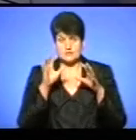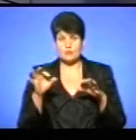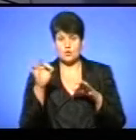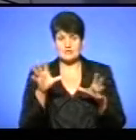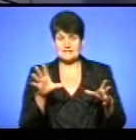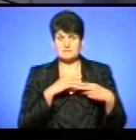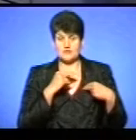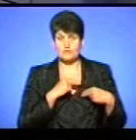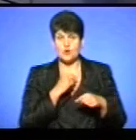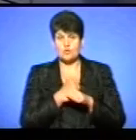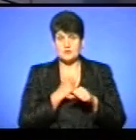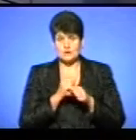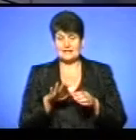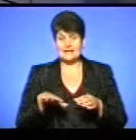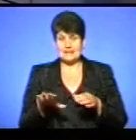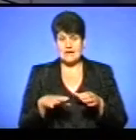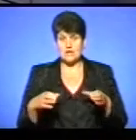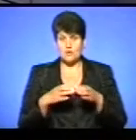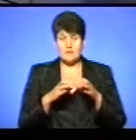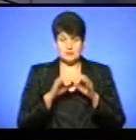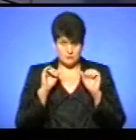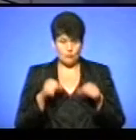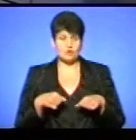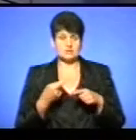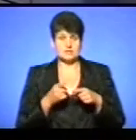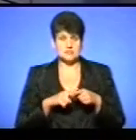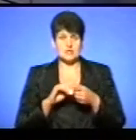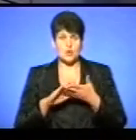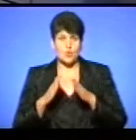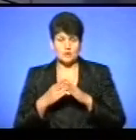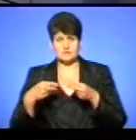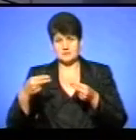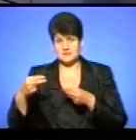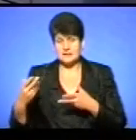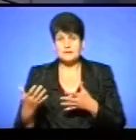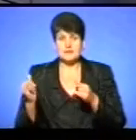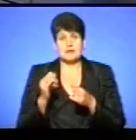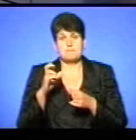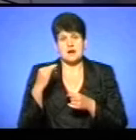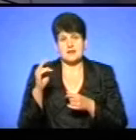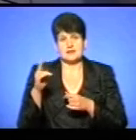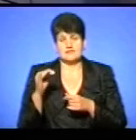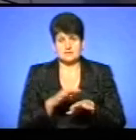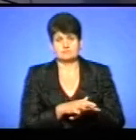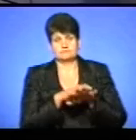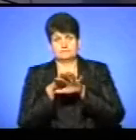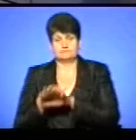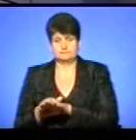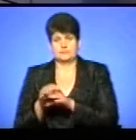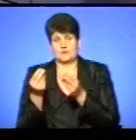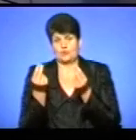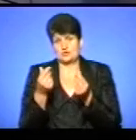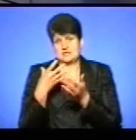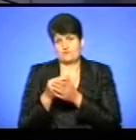співробітництво територіальних громад, в рамках якого можна такі угоди укладати, наприклад, байківці чи великий гії транспорт передають місту Тернополю